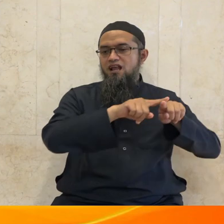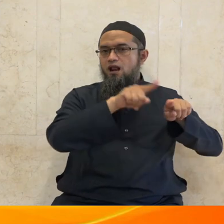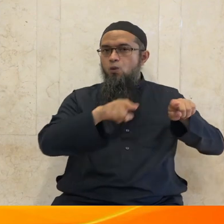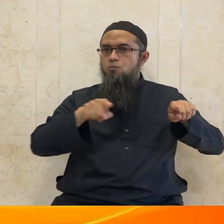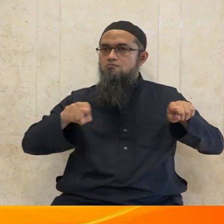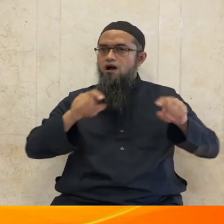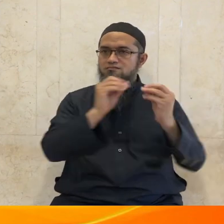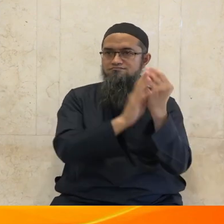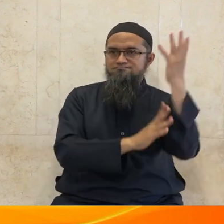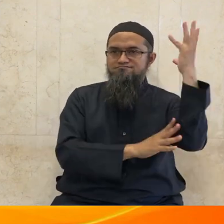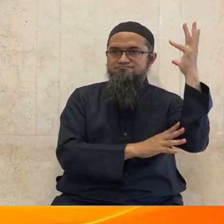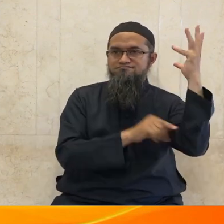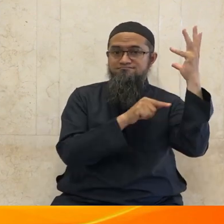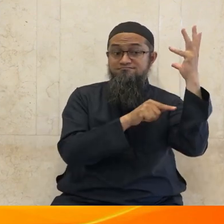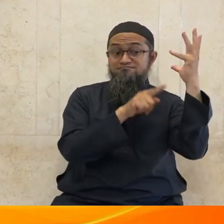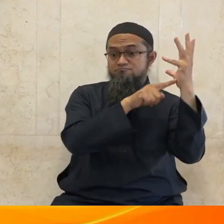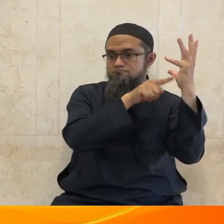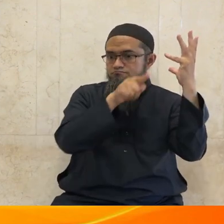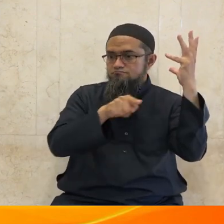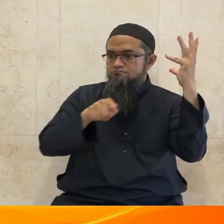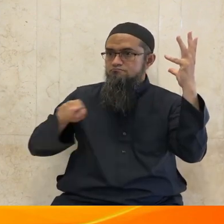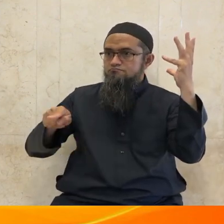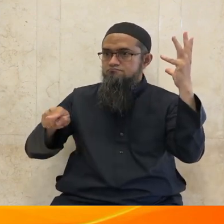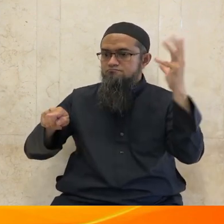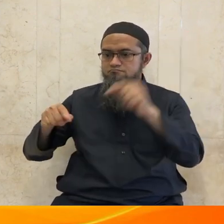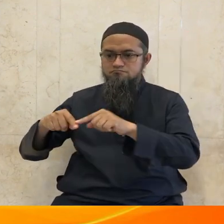dapat dibaca dan dipahami.